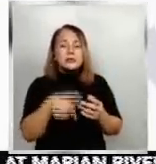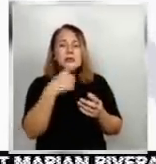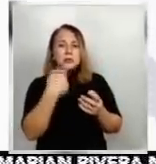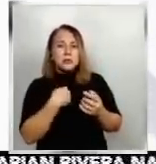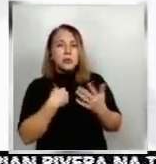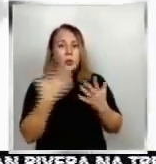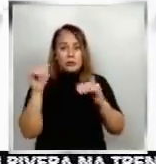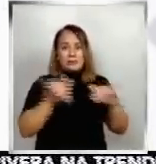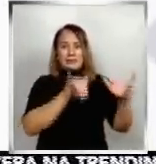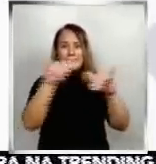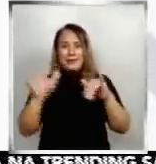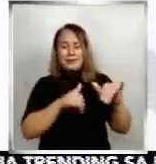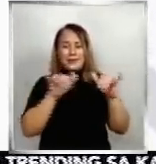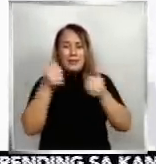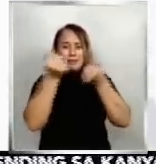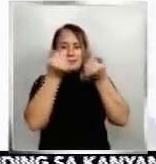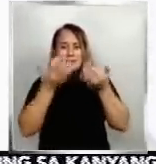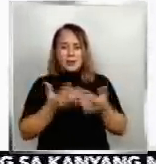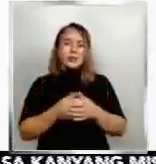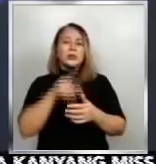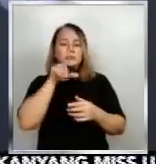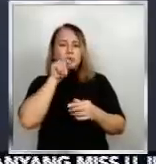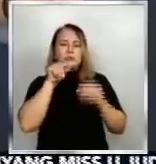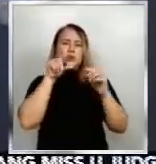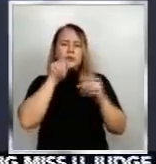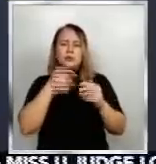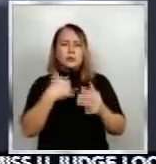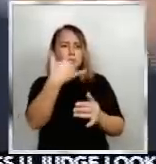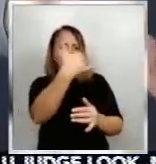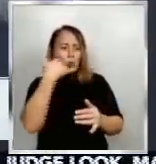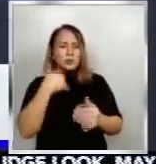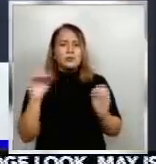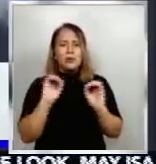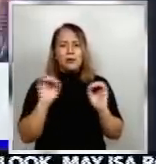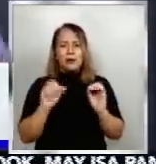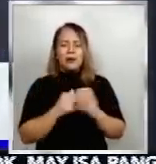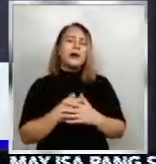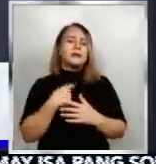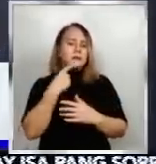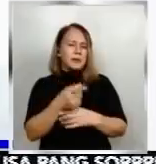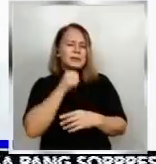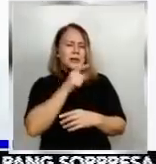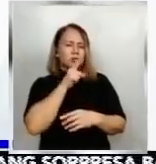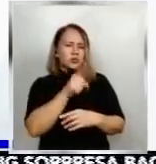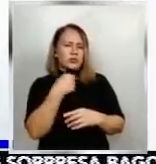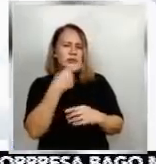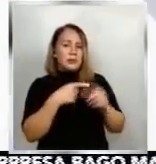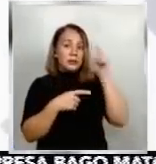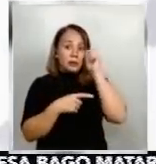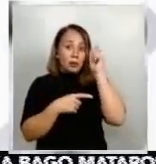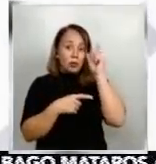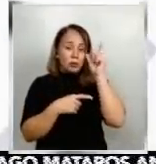administration. Tweet ng tweet ito hindi man lang ako tawagan. Geet niya hindi totoo ang mga sinabi ni Luxin. Puros kasi